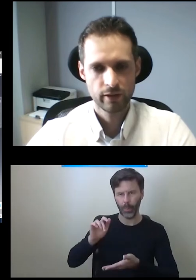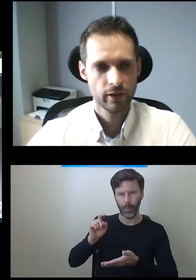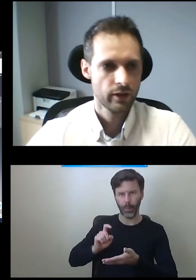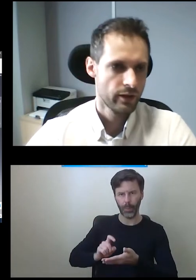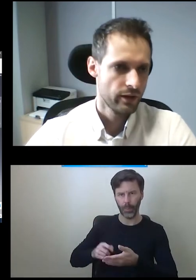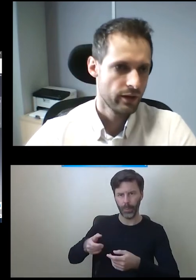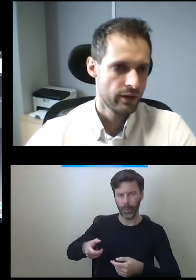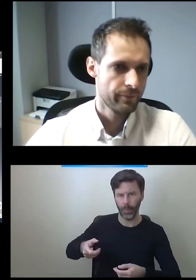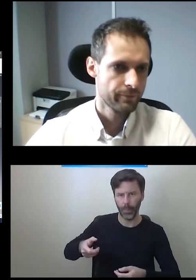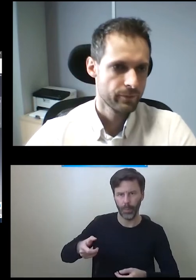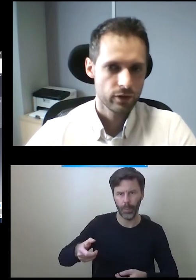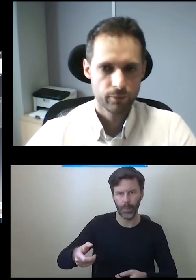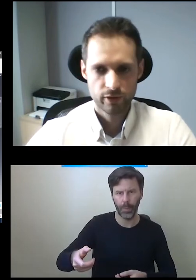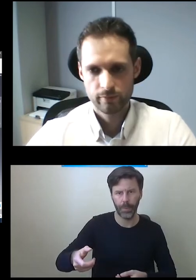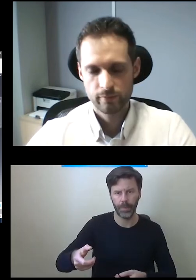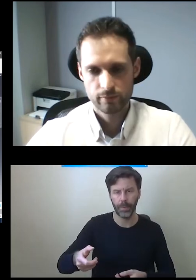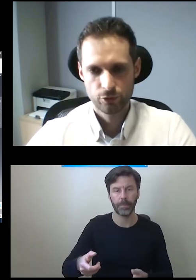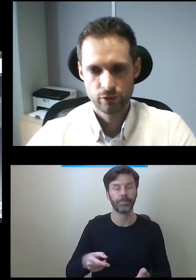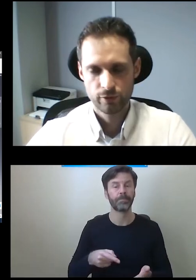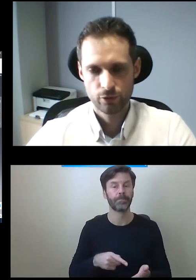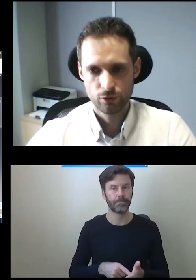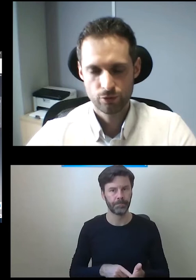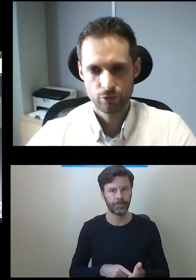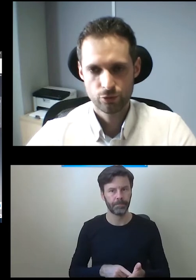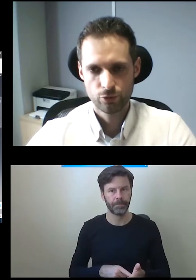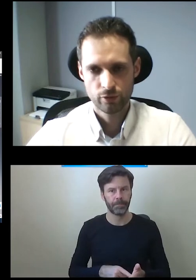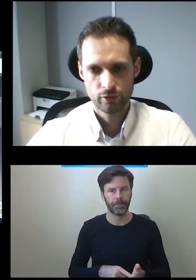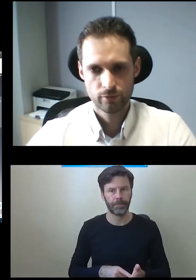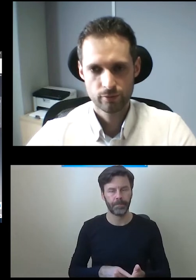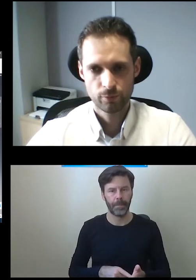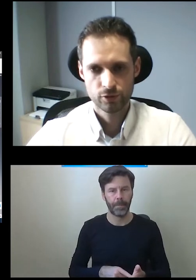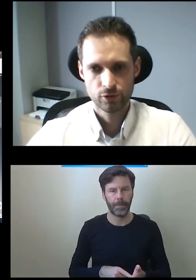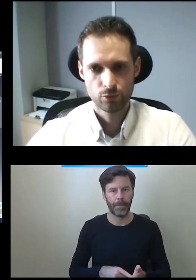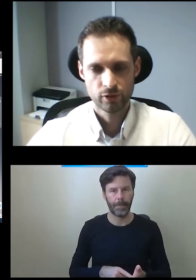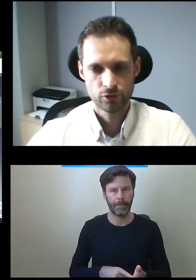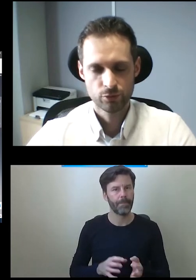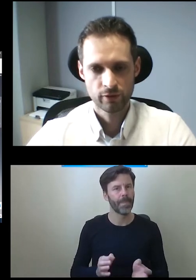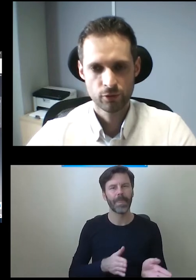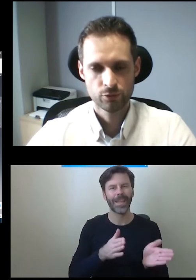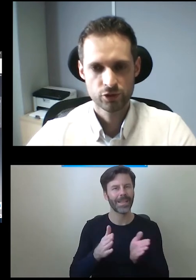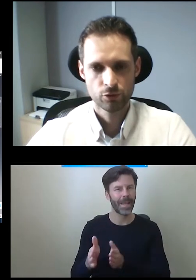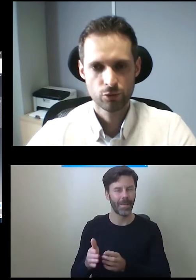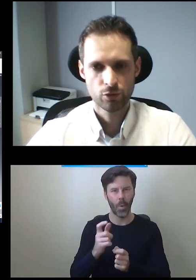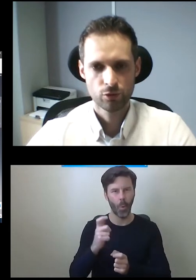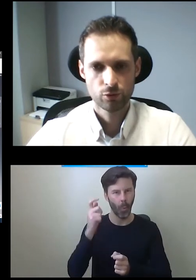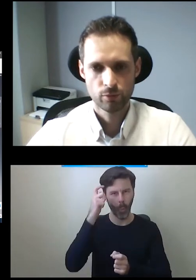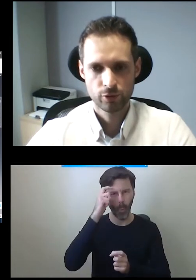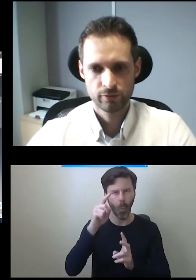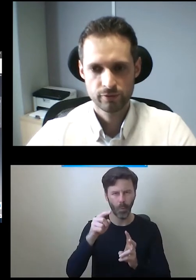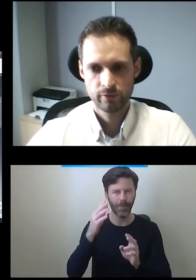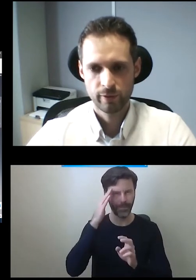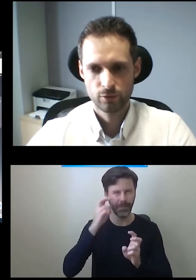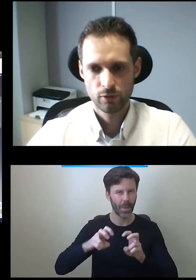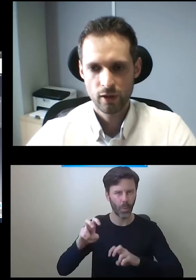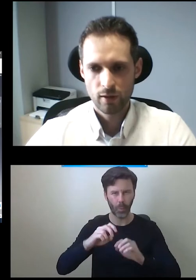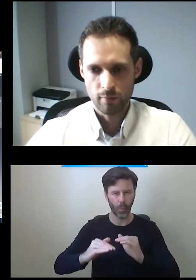dolnej. No i potem przechodzimy do pozycji górnej, czyli tutaj wykonuje się ten ruch roboczy.